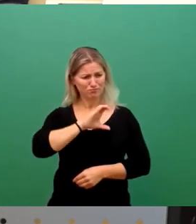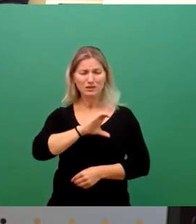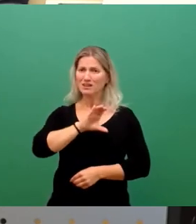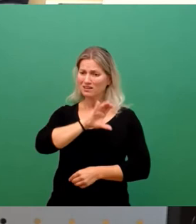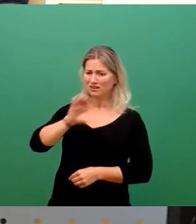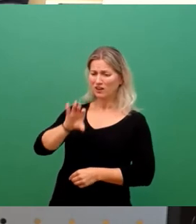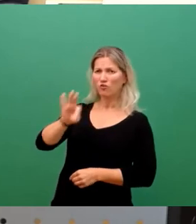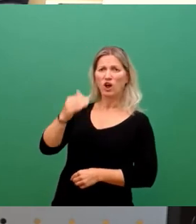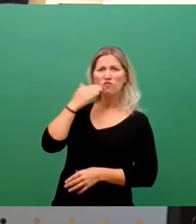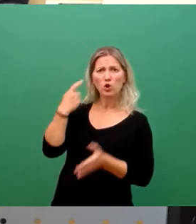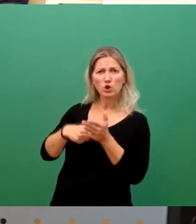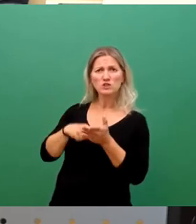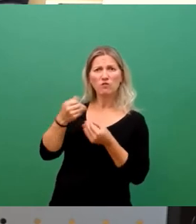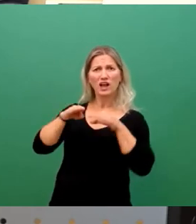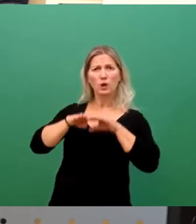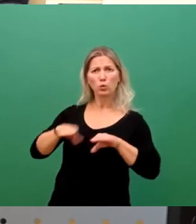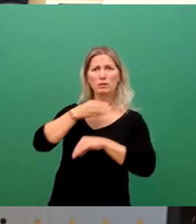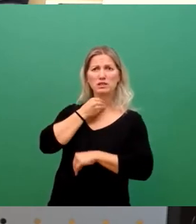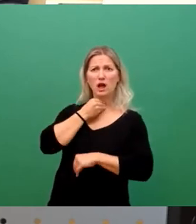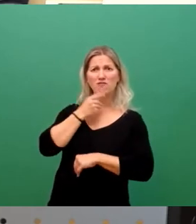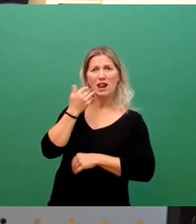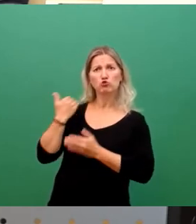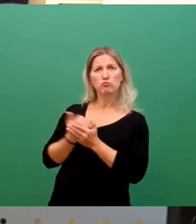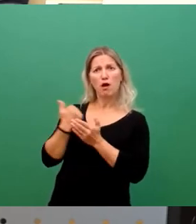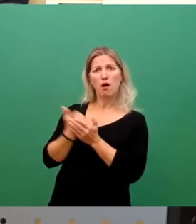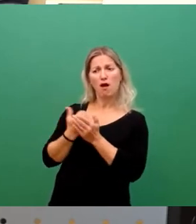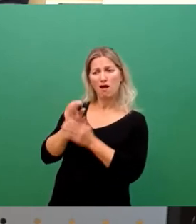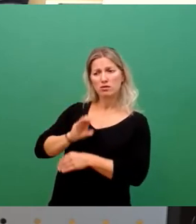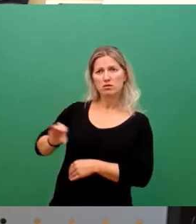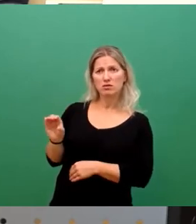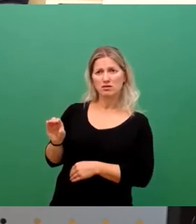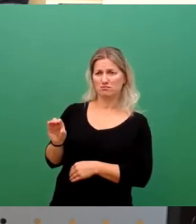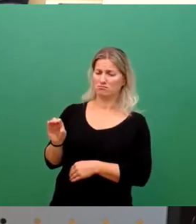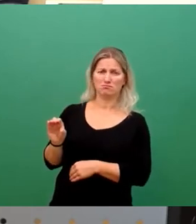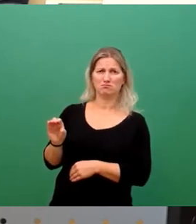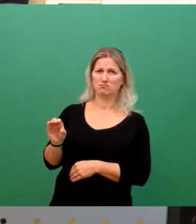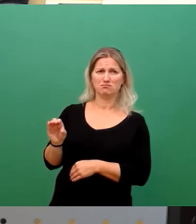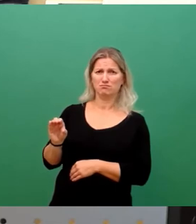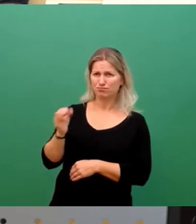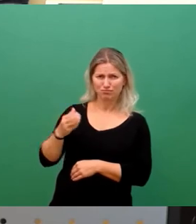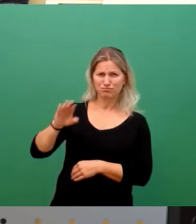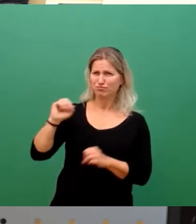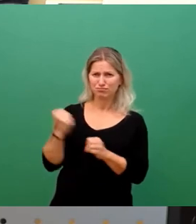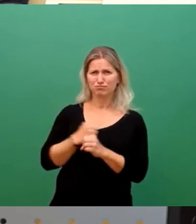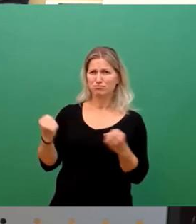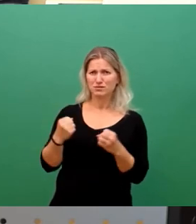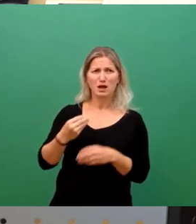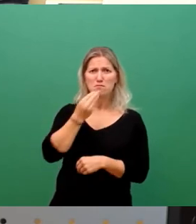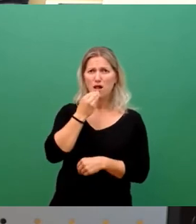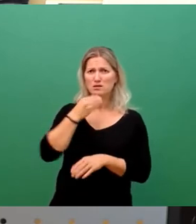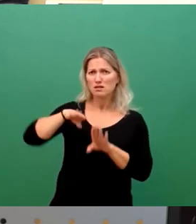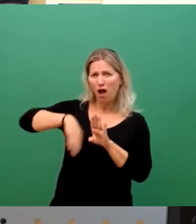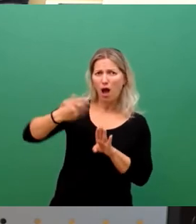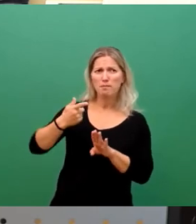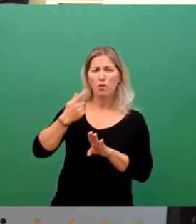Wohnkosten aus. Sparen ist hier für viele eh schon Standard. Und noch mehr Sparen bedeutet also, Mahlzeiten auszulassen oder die